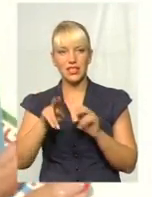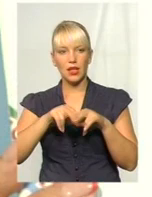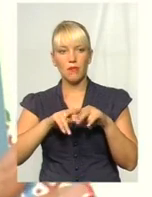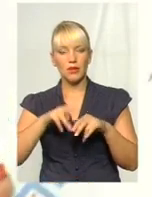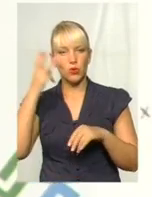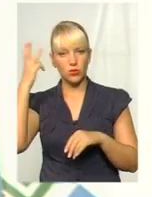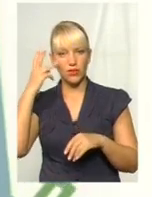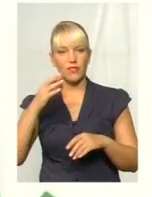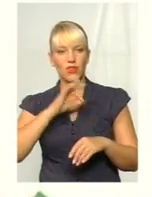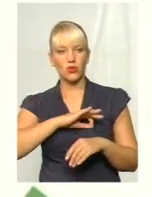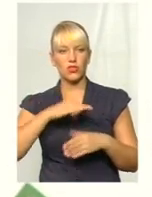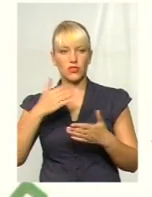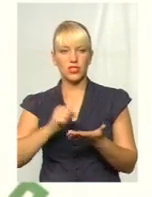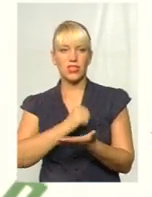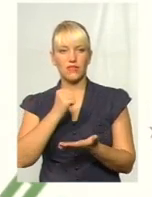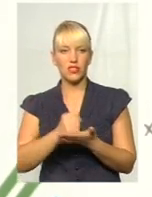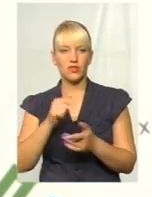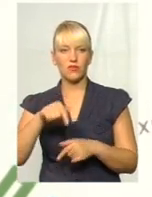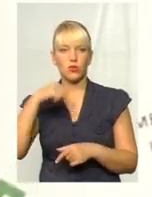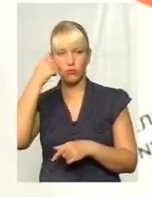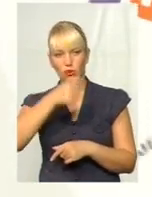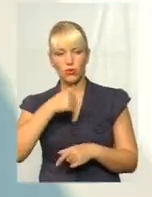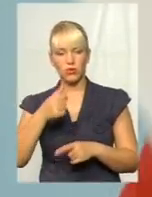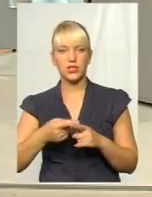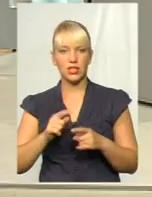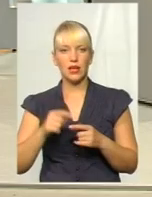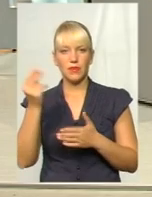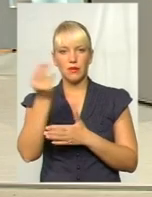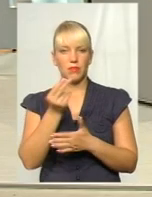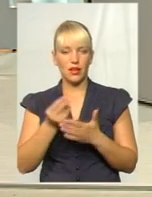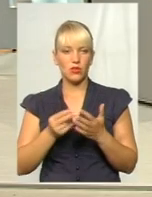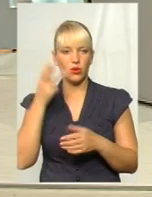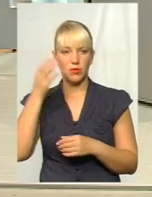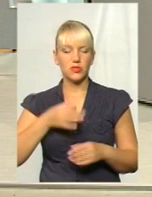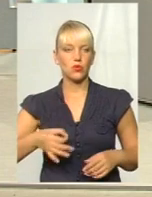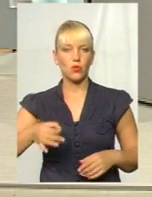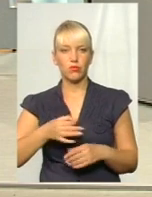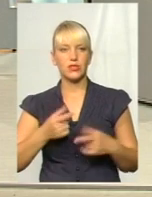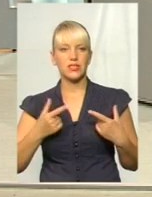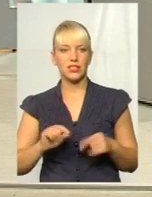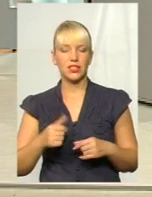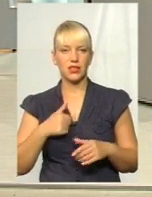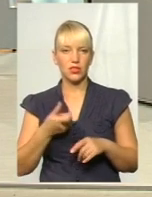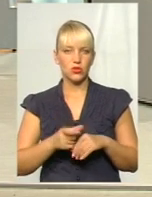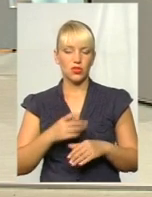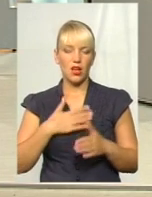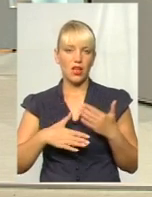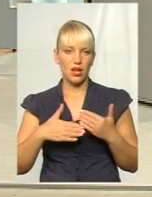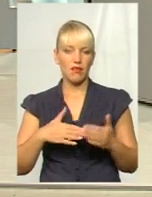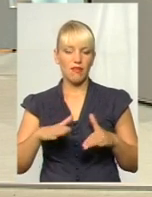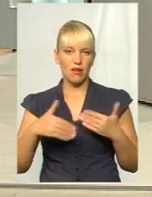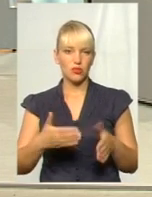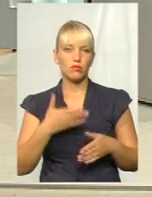з використанням вже затвердженого в цьому році бренду Хмельницької області, Я дуже раджу почитати, кому